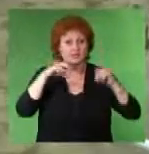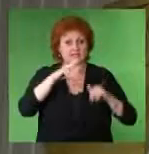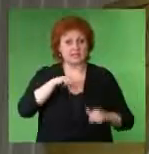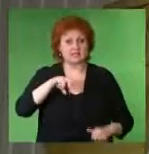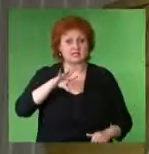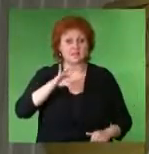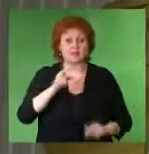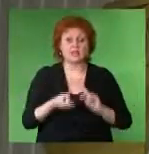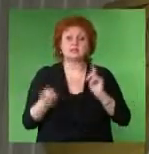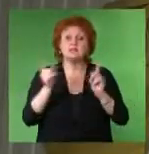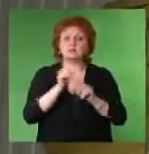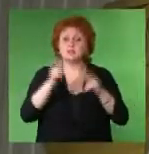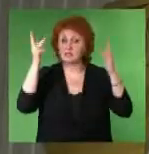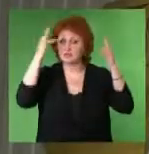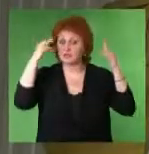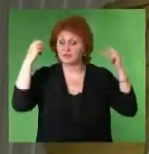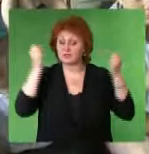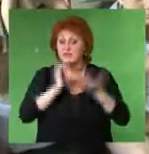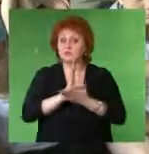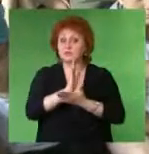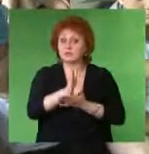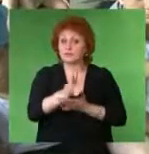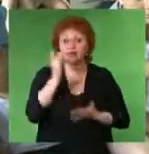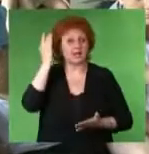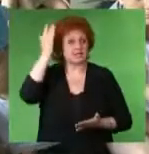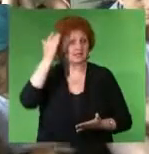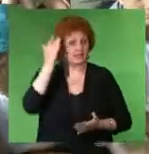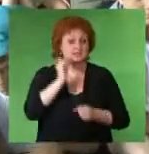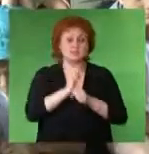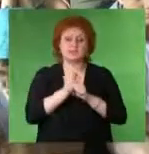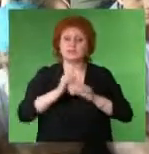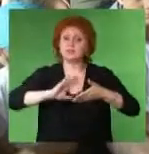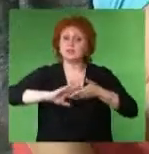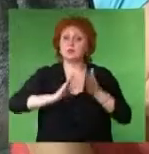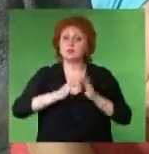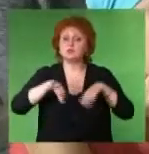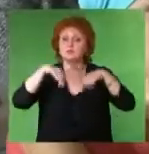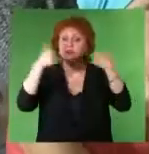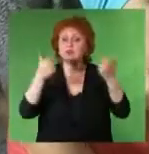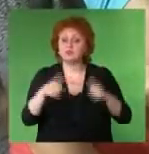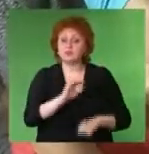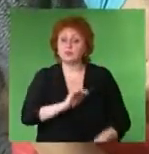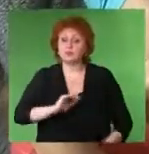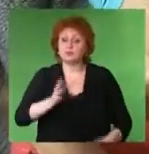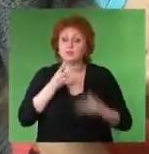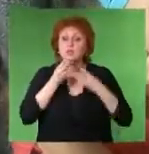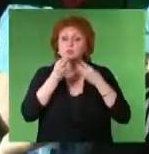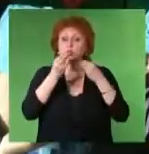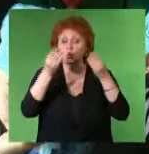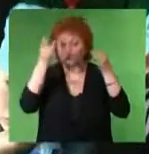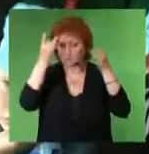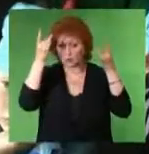лагере «Лесная Поляна» Проходит смена с православной направленностью Цель лагеря – создание условий для формирования у детей